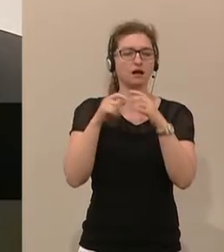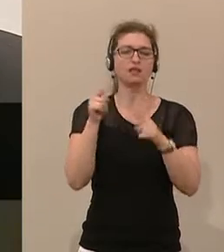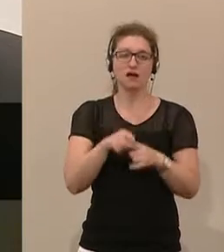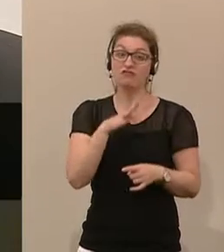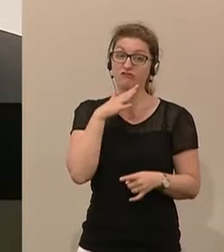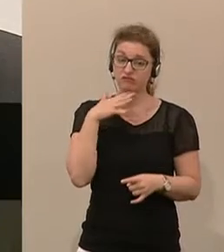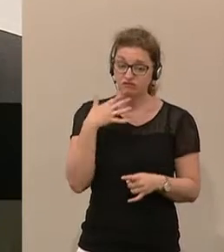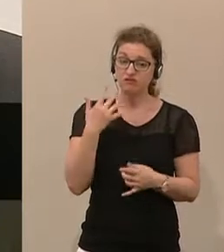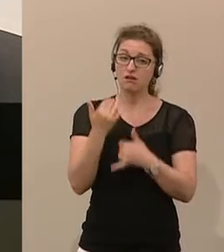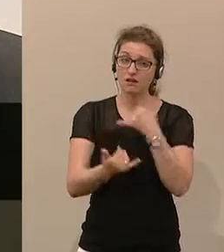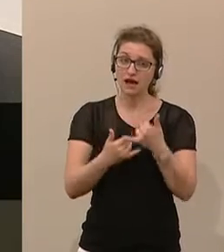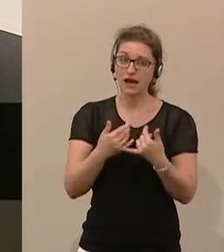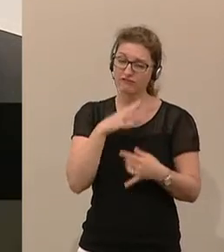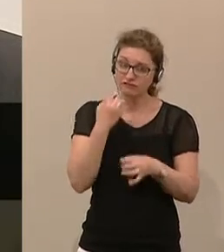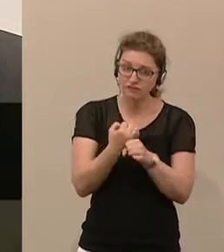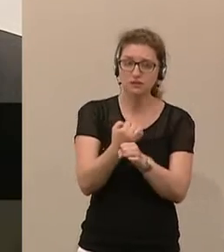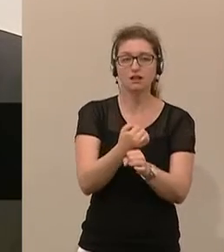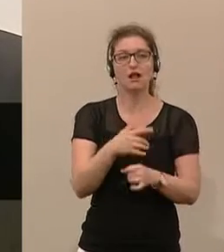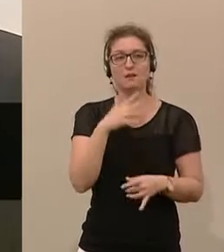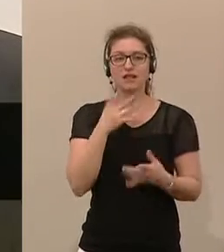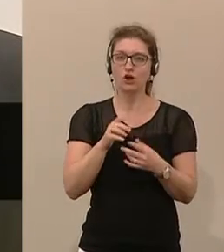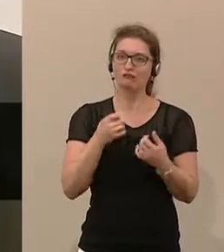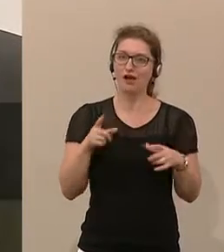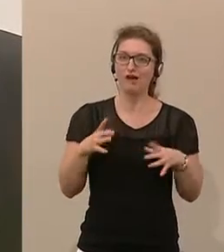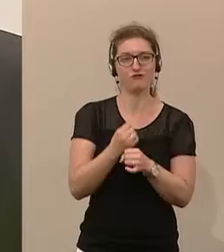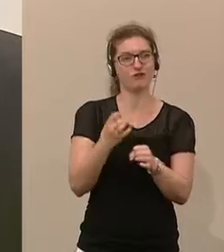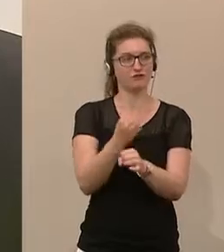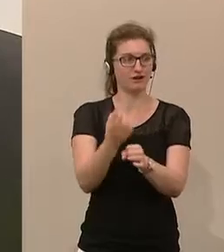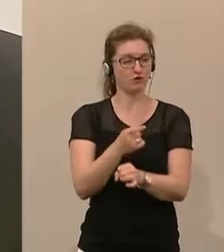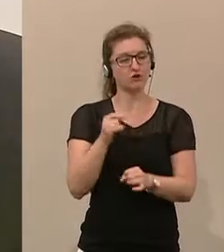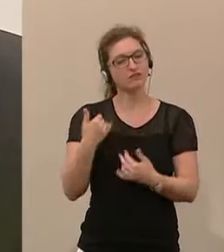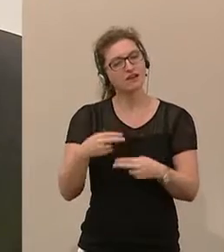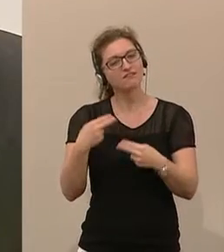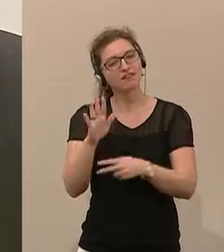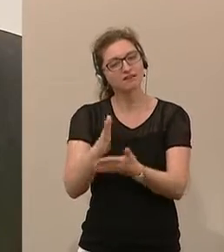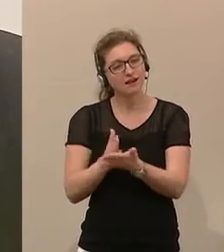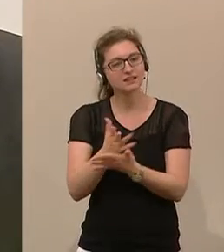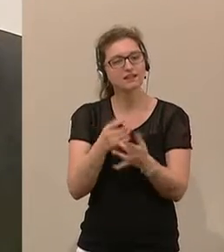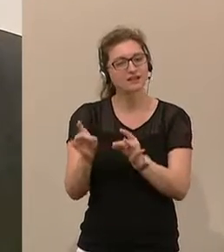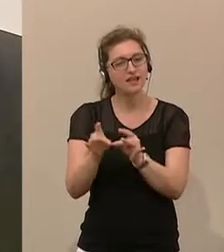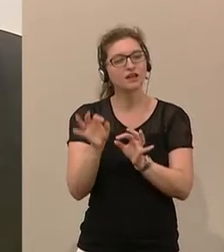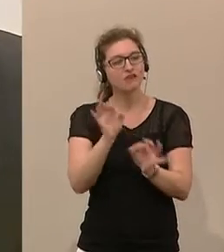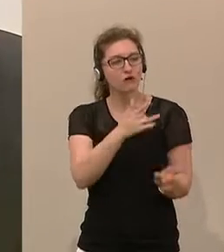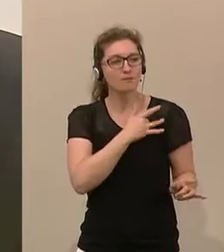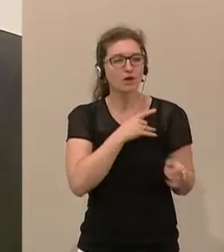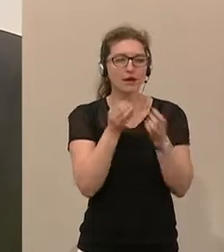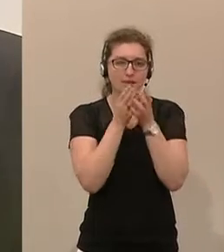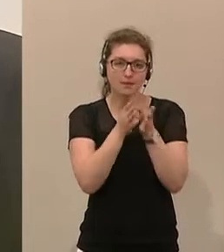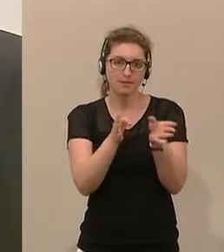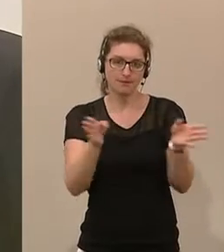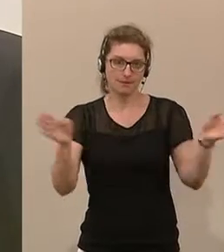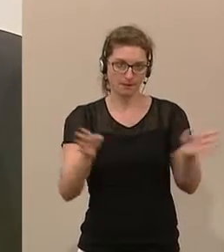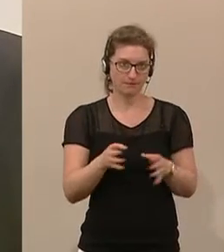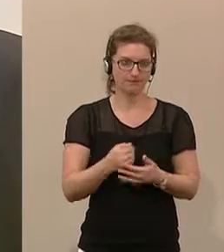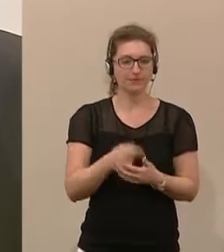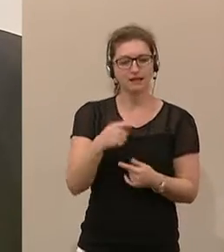hatte und immer weiter ihren Dienst und ihre Tätigkeit gegenüber den Bürgern ausgebaut hat. Ich habe